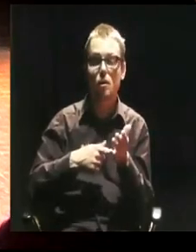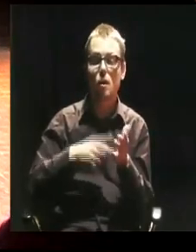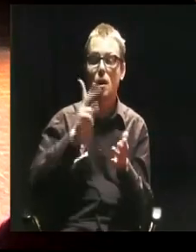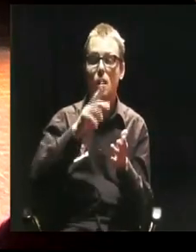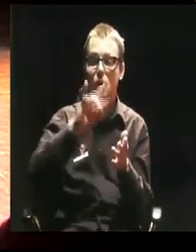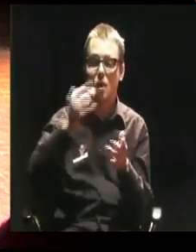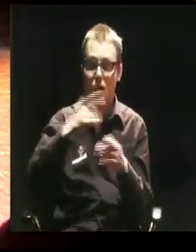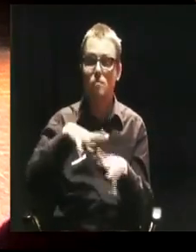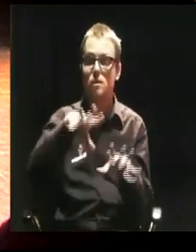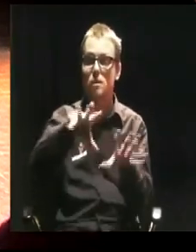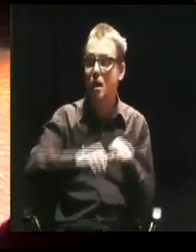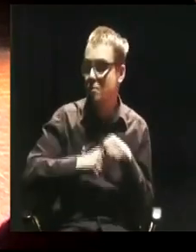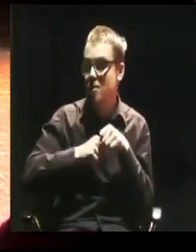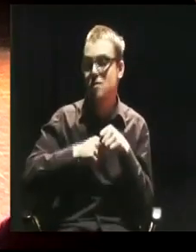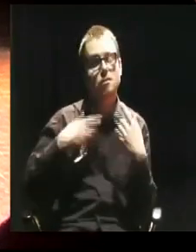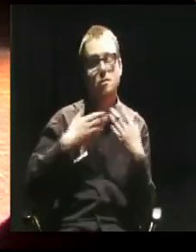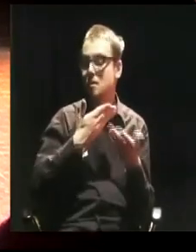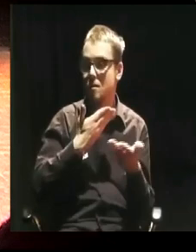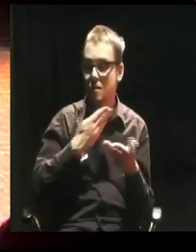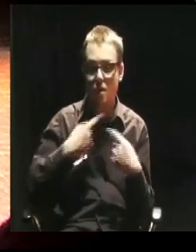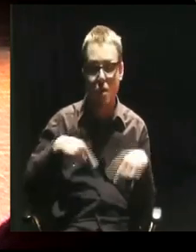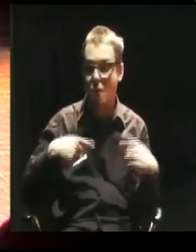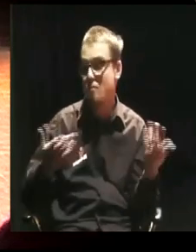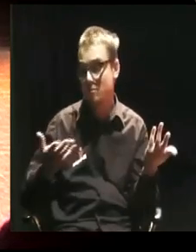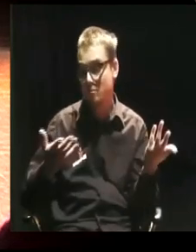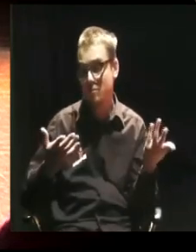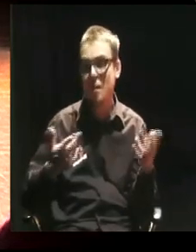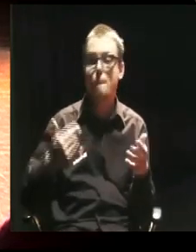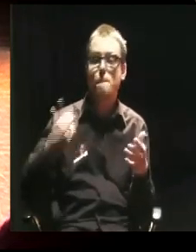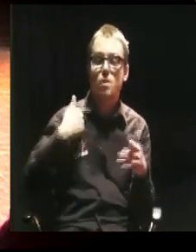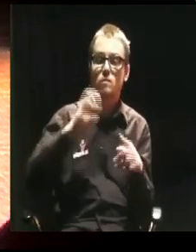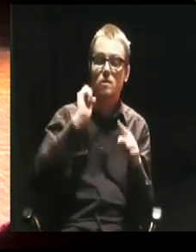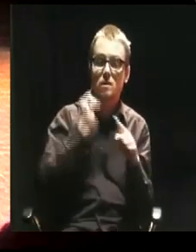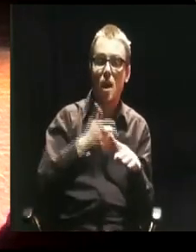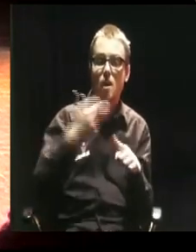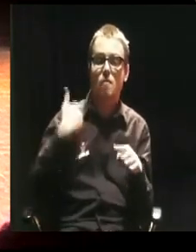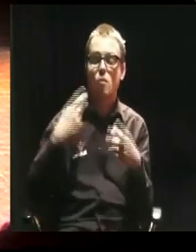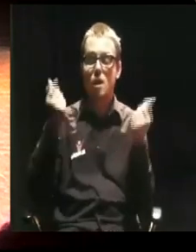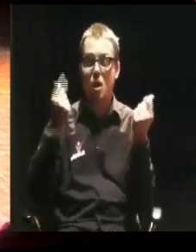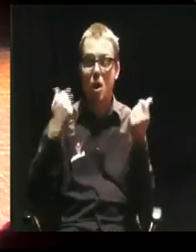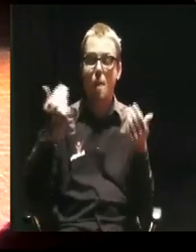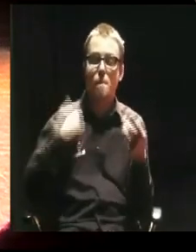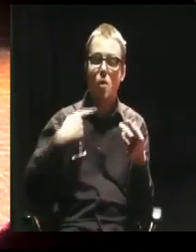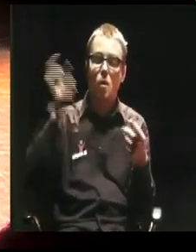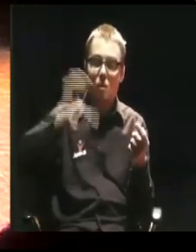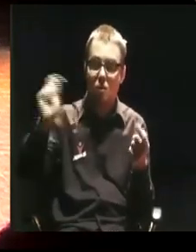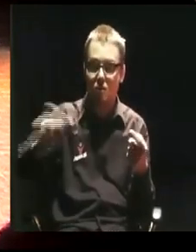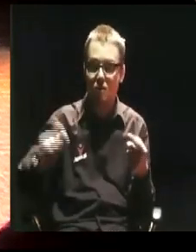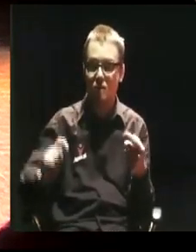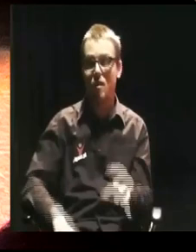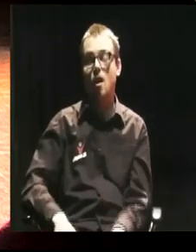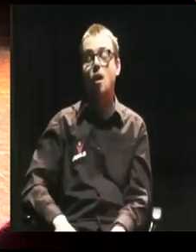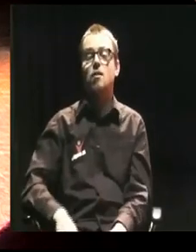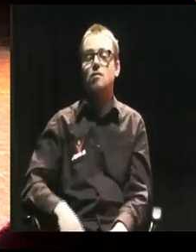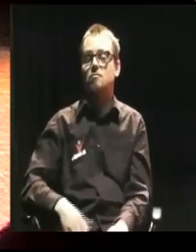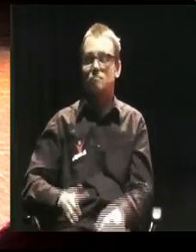zdecydowanie większy wpływ w seks, pieniądze i morderstwa niż jakakolwiek bitwa. W bitwie się nam naparza kilkuset gości i